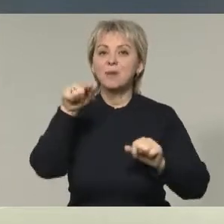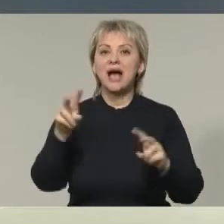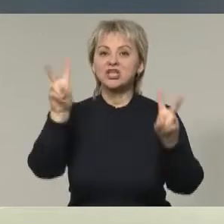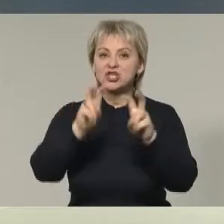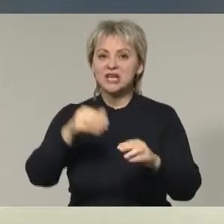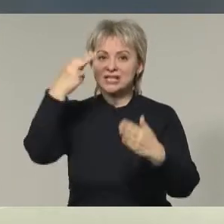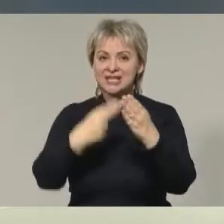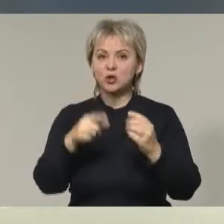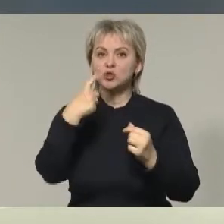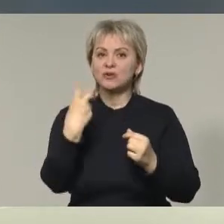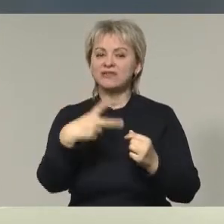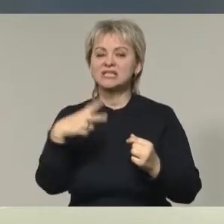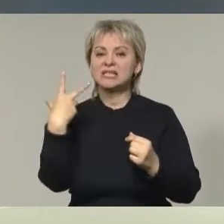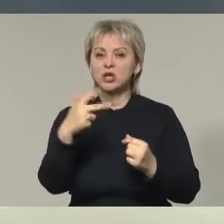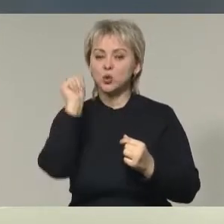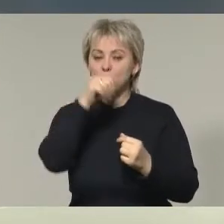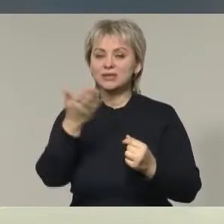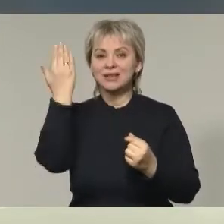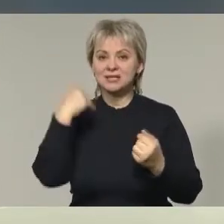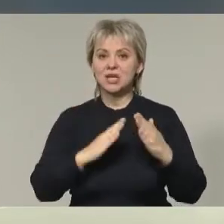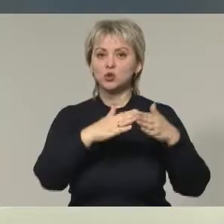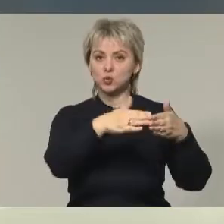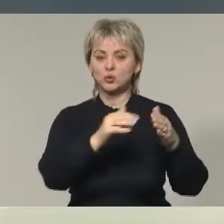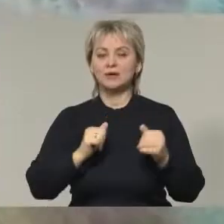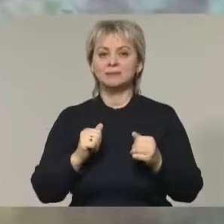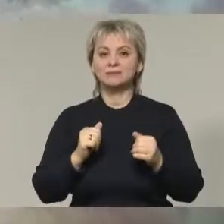исследовали затонувшее 123 года назад судно.